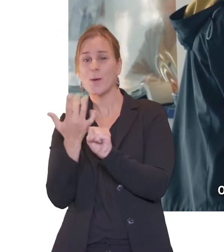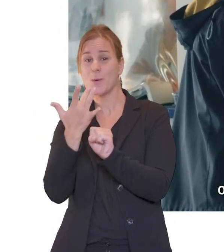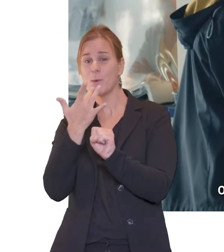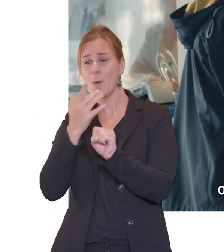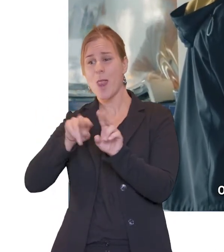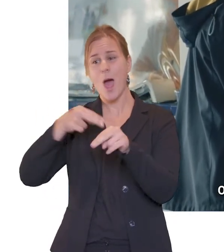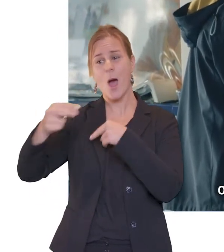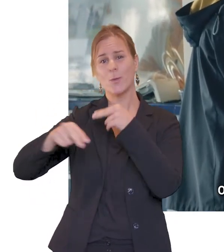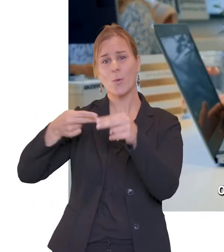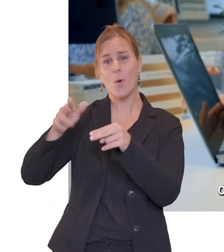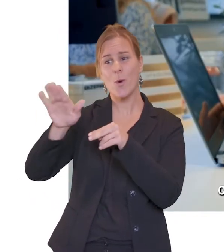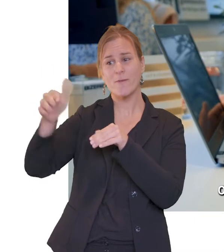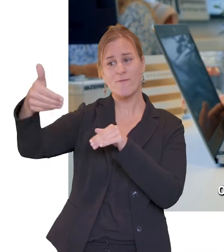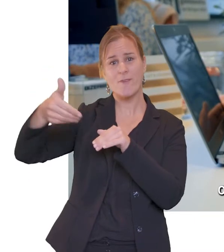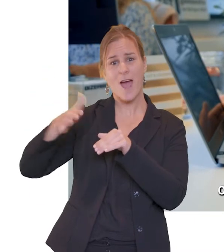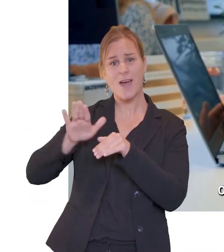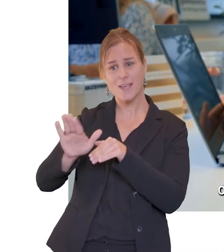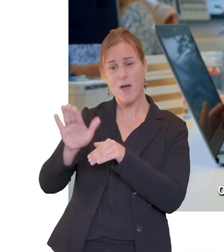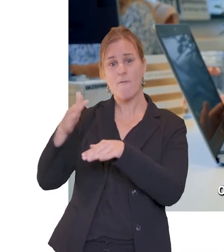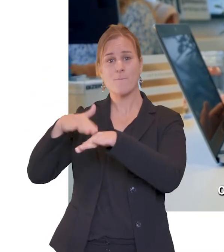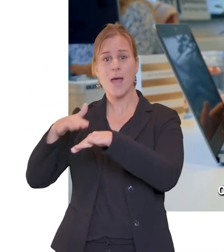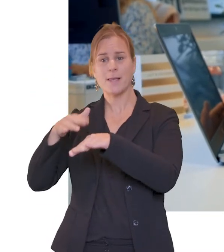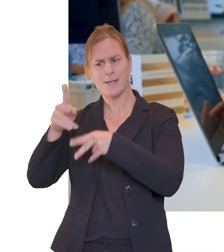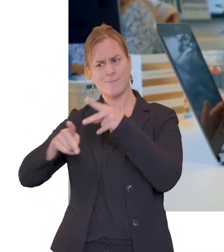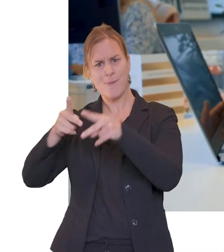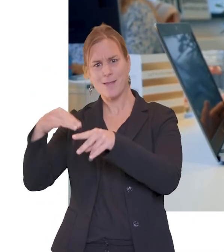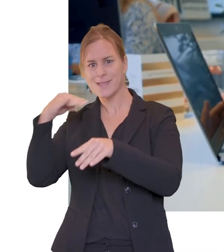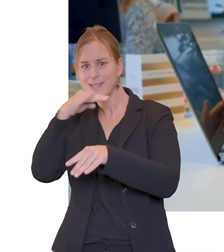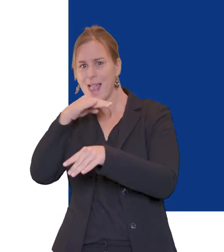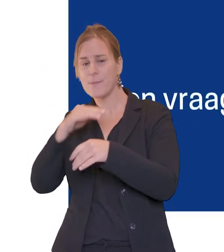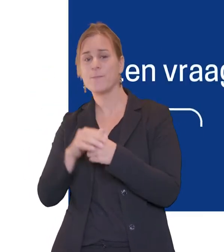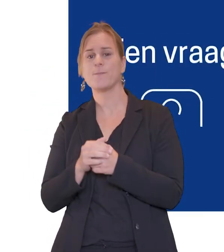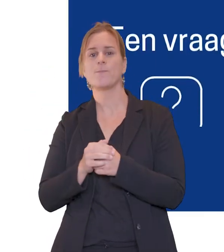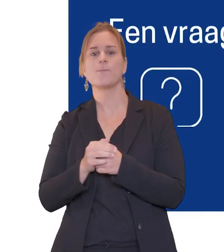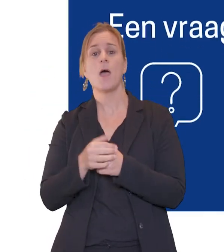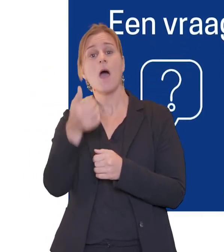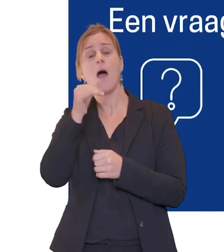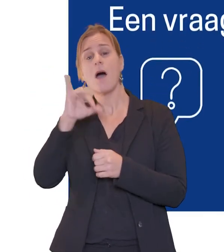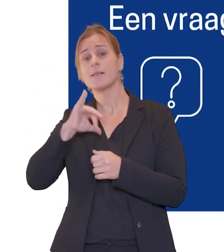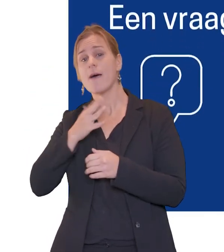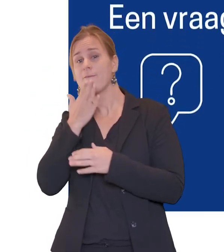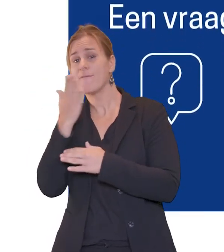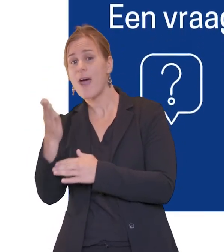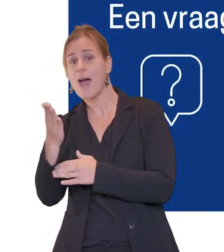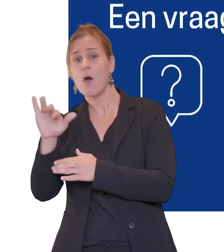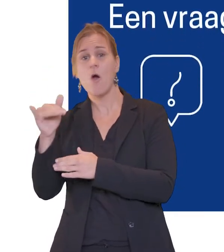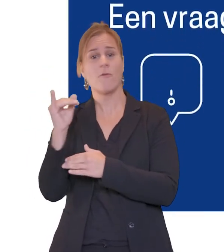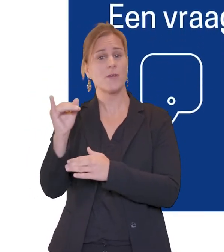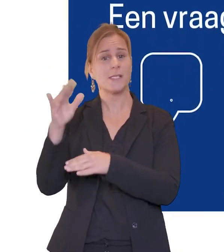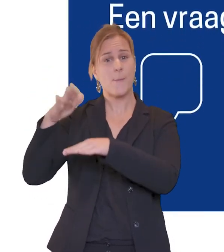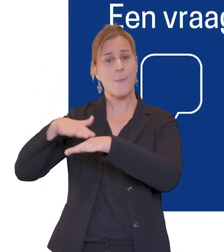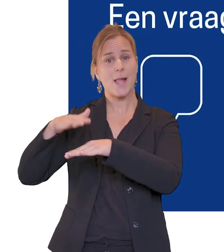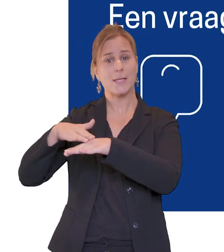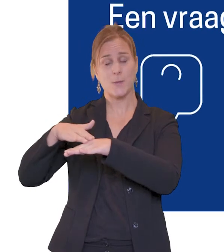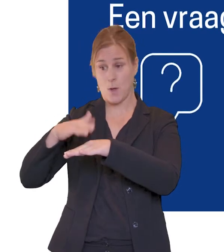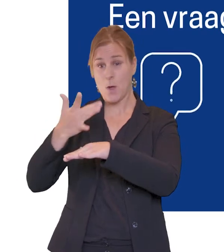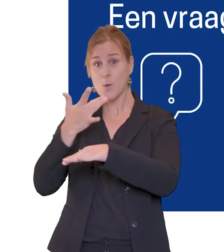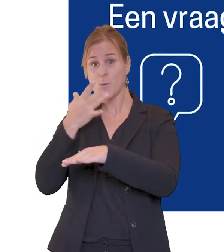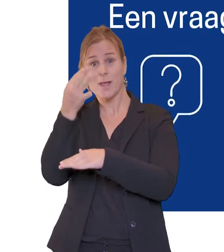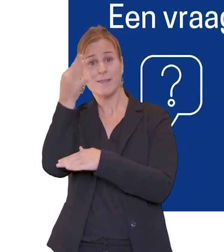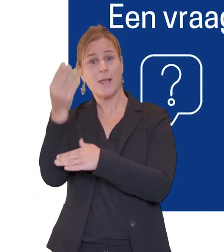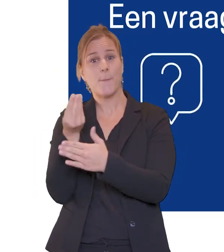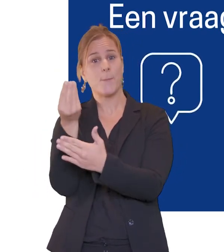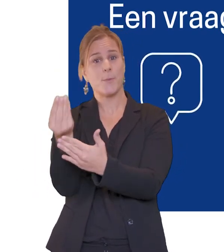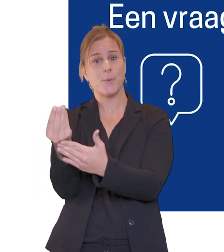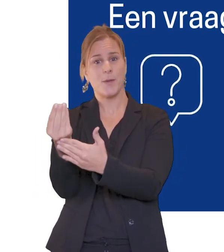of je melding zo snel mogelijk te behandelen. Zit je met een vraag, wil je iets melden of heb je een suggestie?